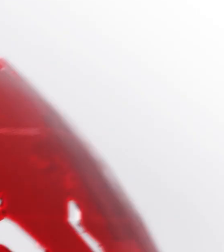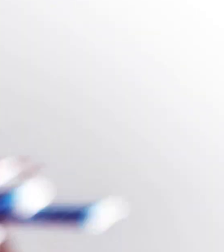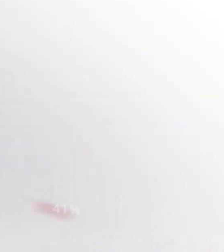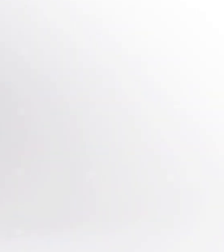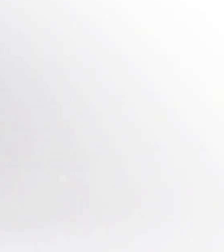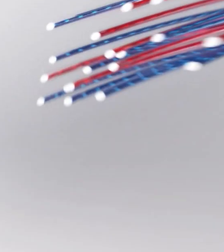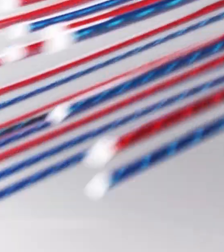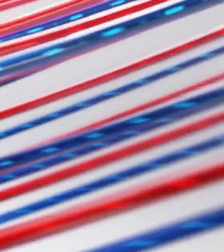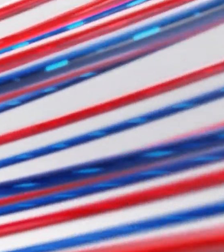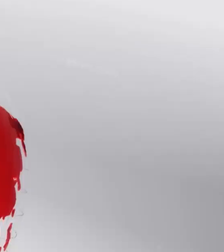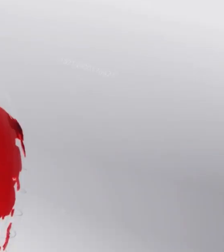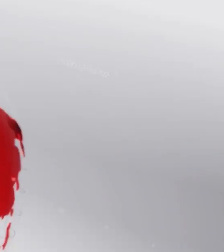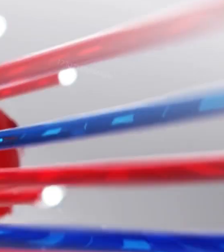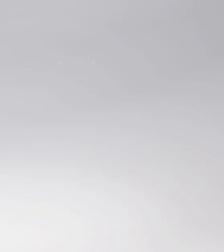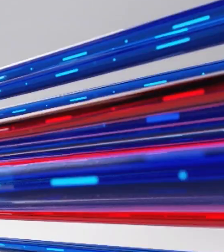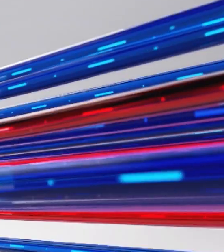Ωραία.